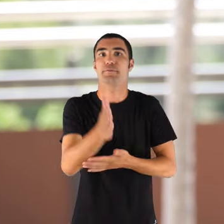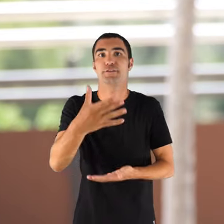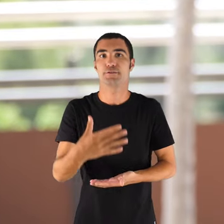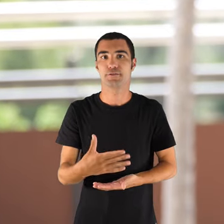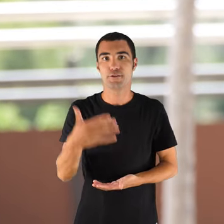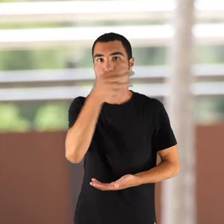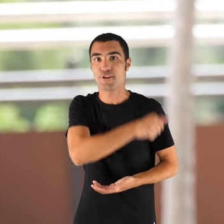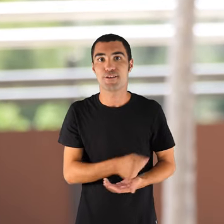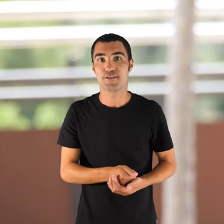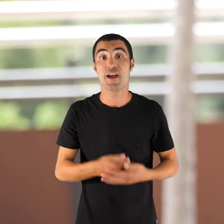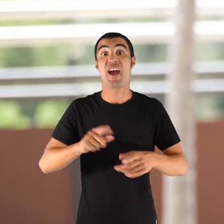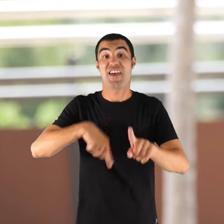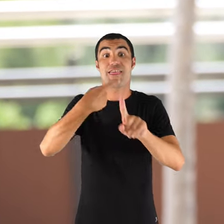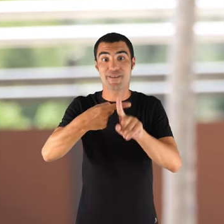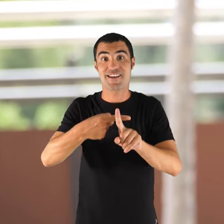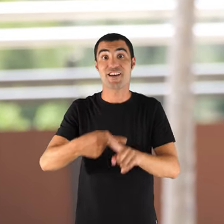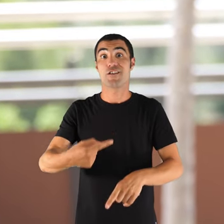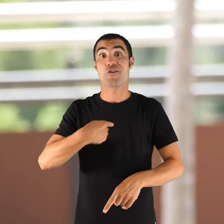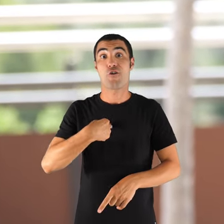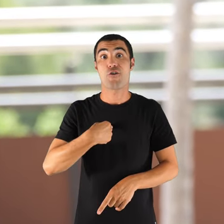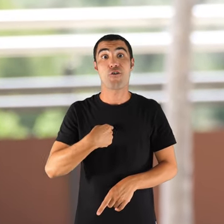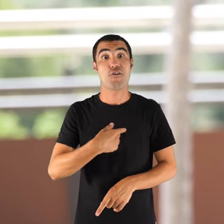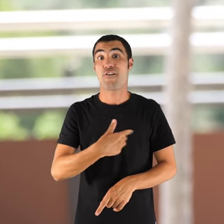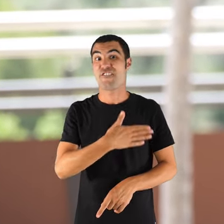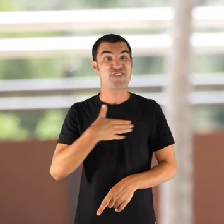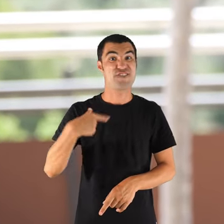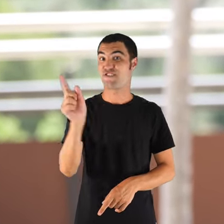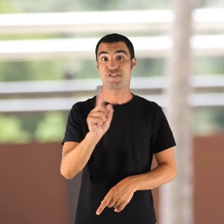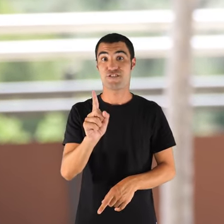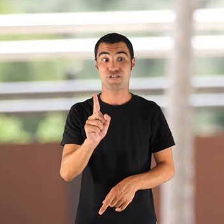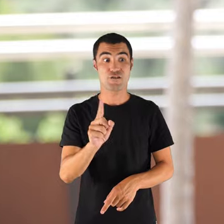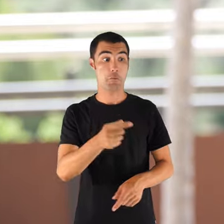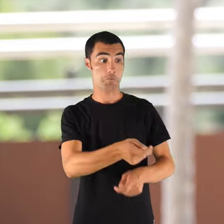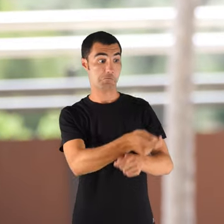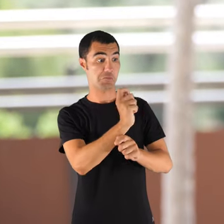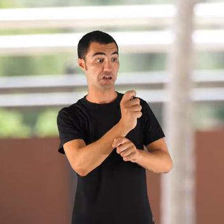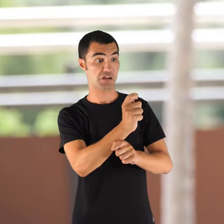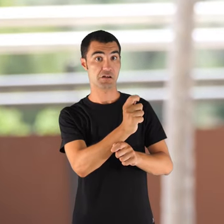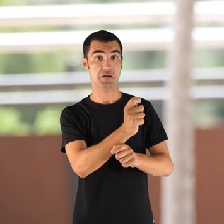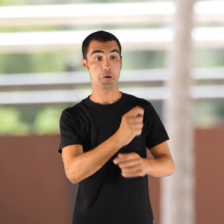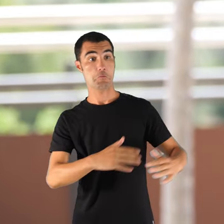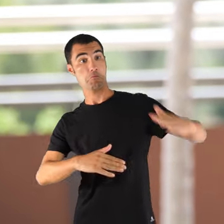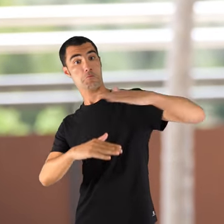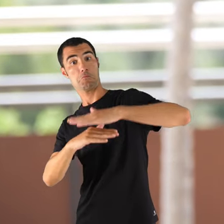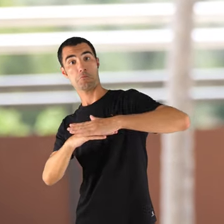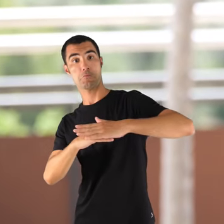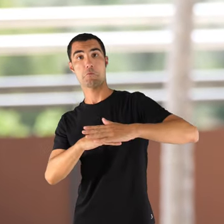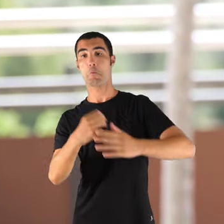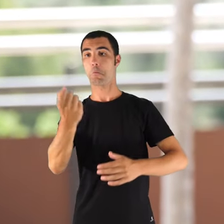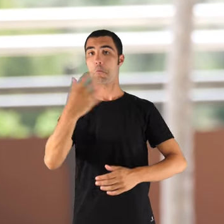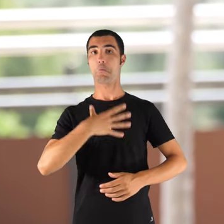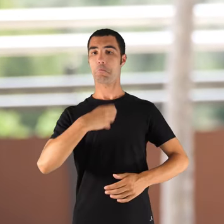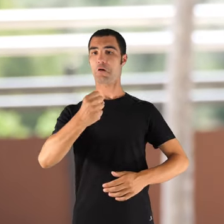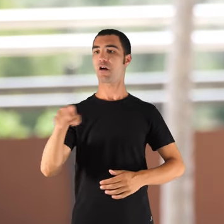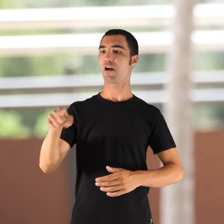no vull... que un pescador sigui superior o sigui, tingui més potestat a la mà que un recreoista. No.